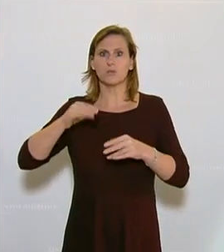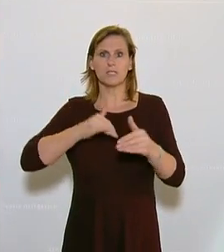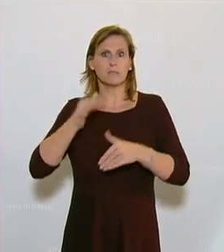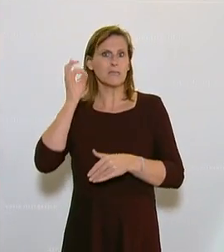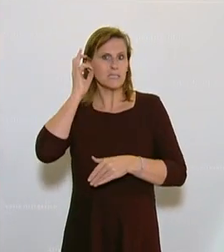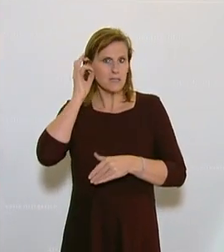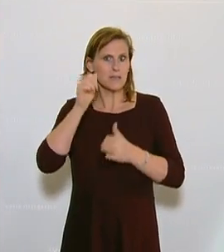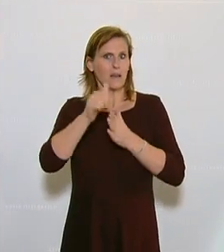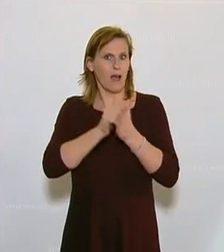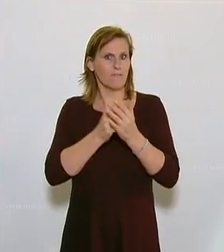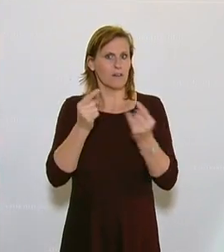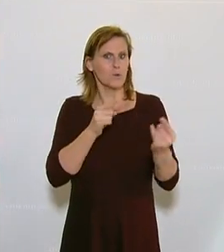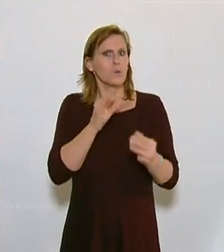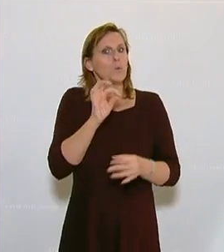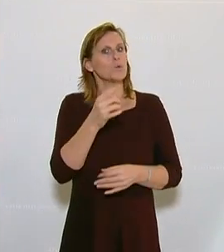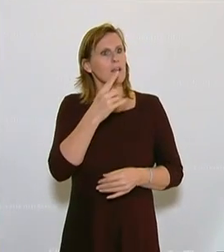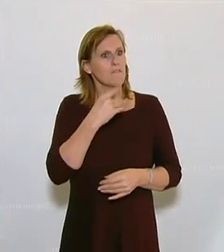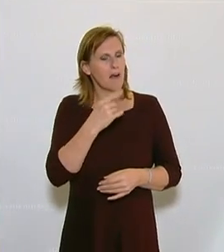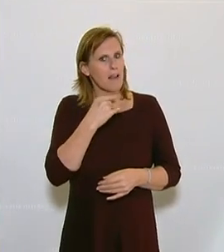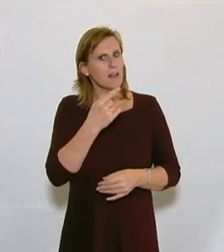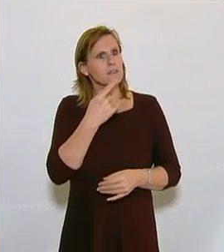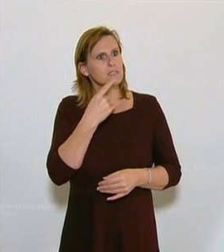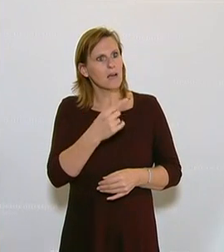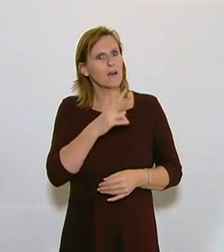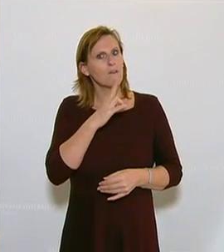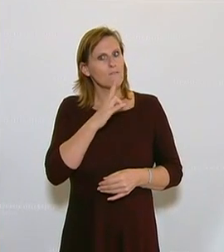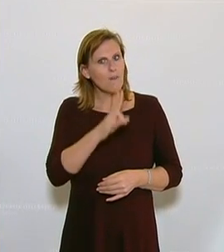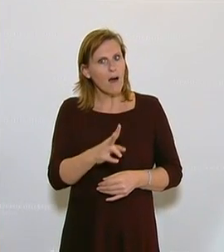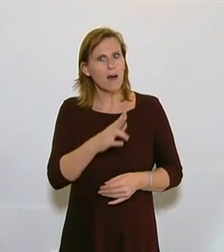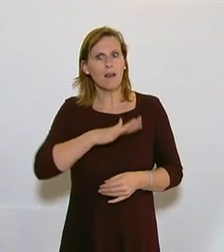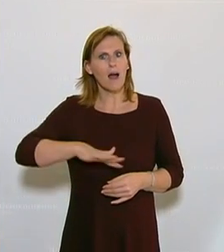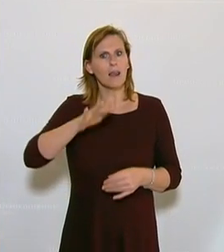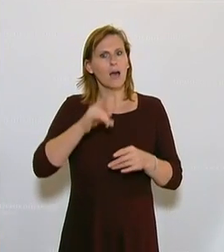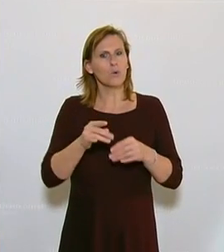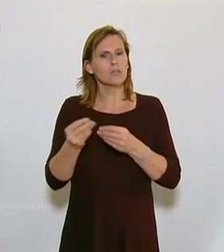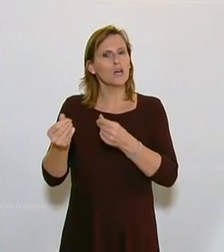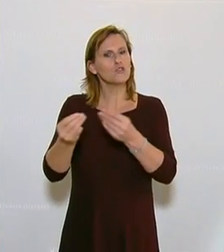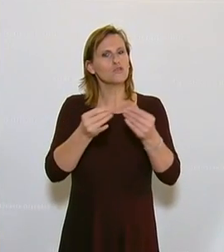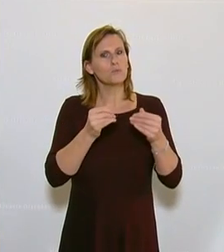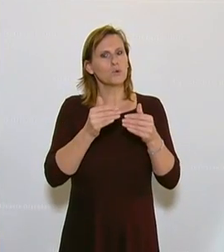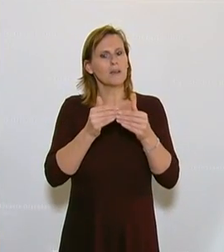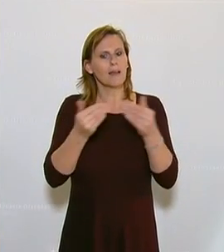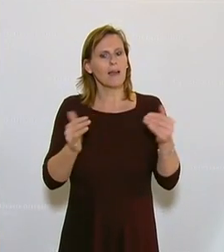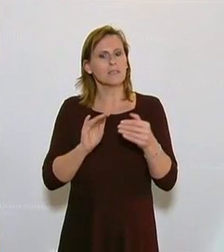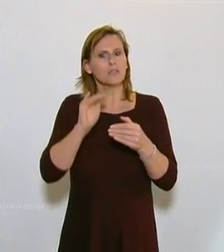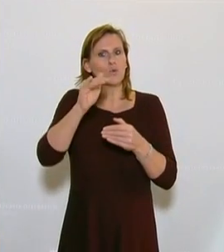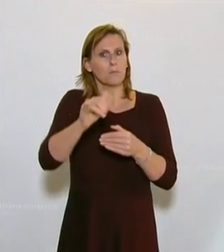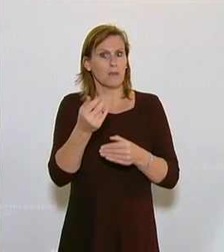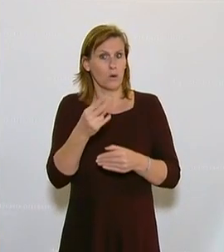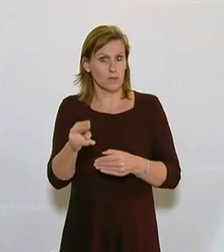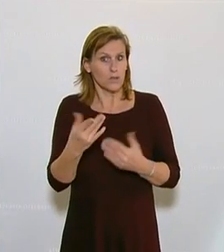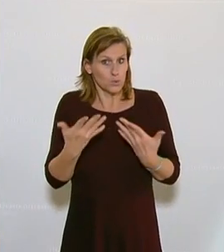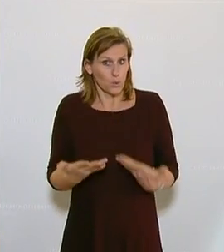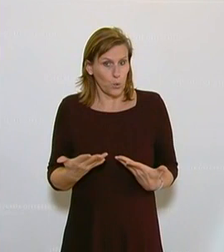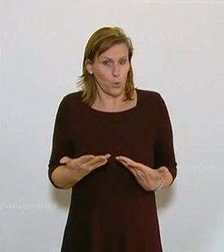am Anfang dieser ganzen Diskussion gut gefallen hat. Wenn wir ehrlich sind, hat jeder auch ein Gespür dafür, ob eine Grenze überschritten wird oder nicht. Ja, genau,